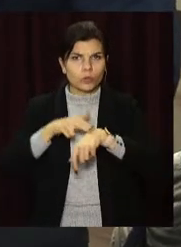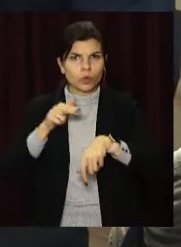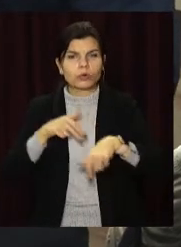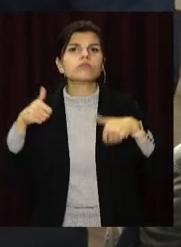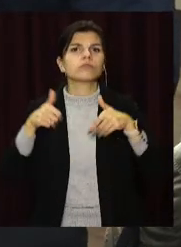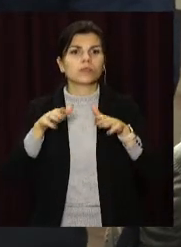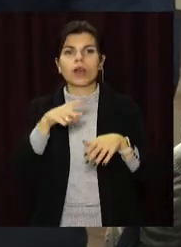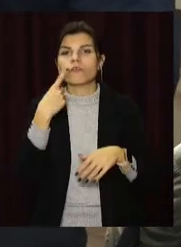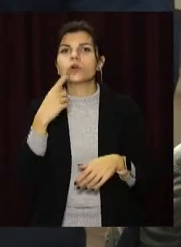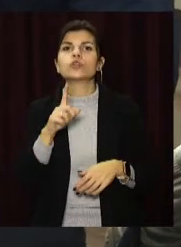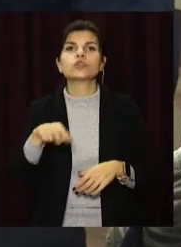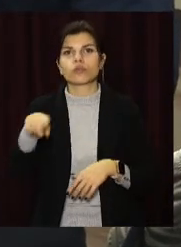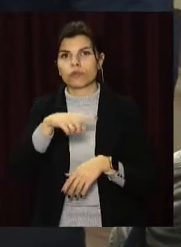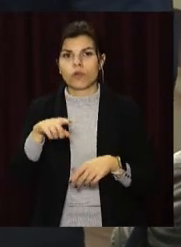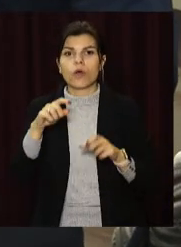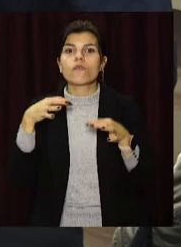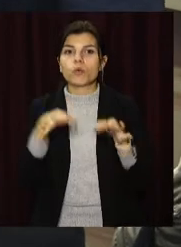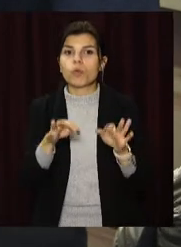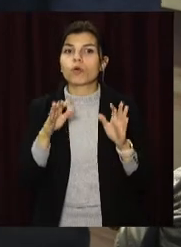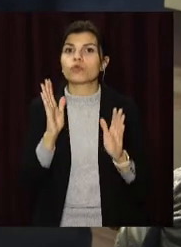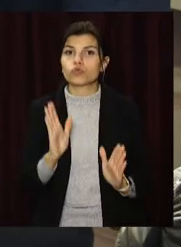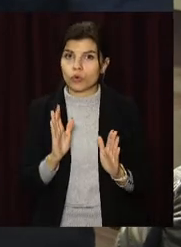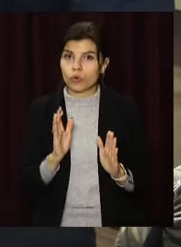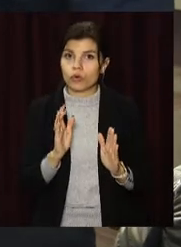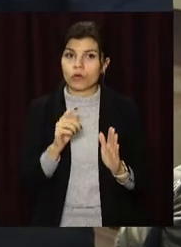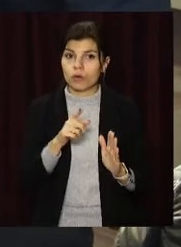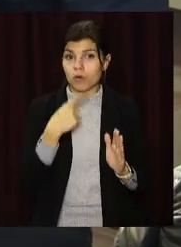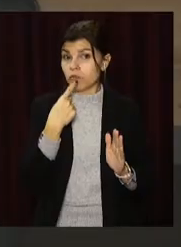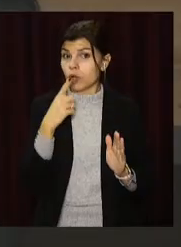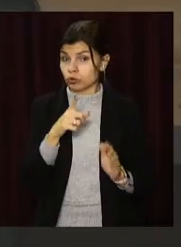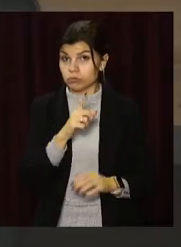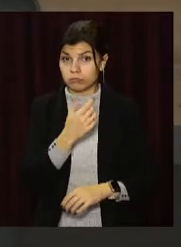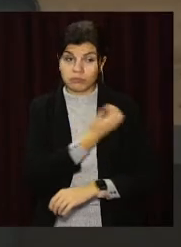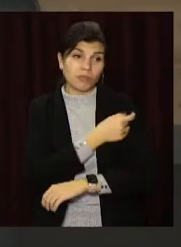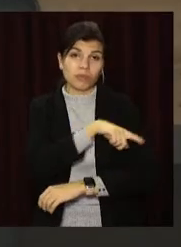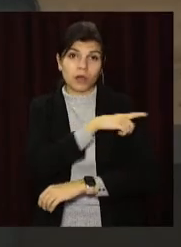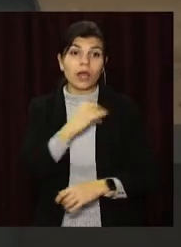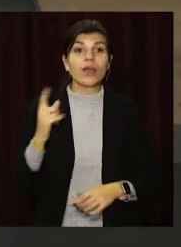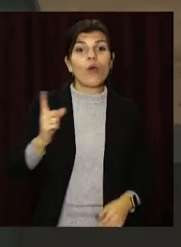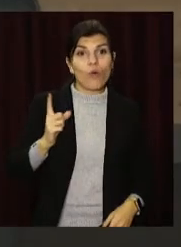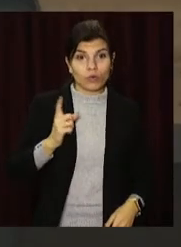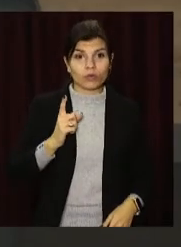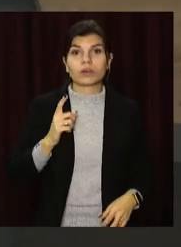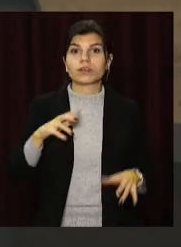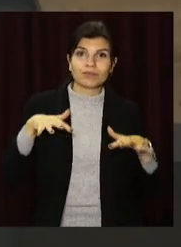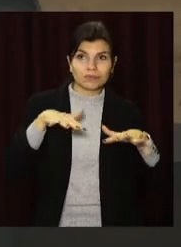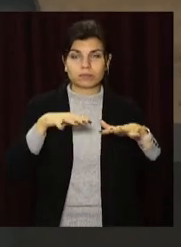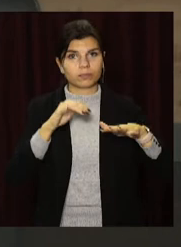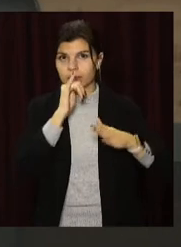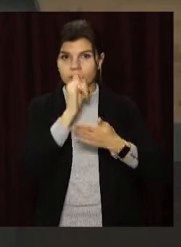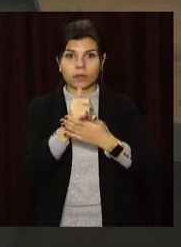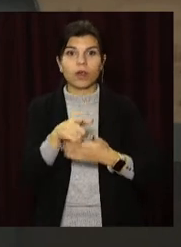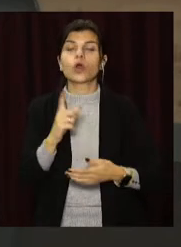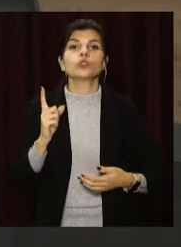наполягали на тому, що відвідувачів можуть допускати до занять без ковід-сертифіката. І правоохоронців до спорткомплексу не пустили. Та вони